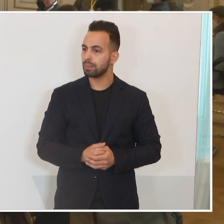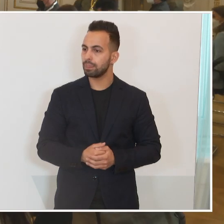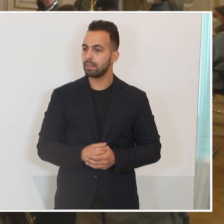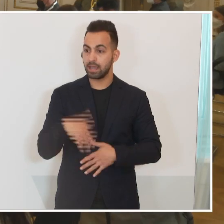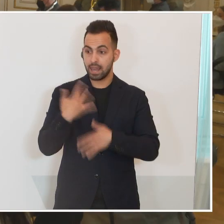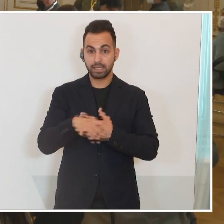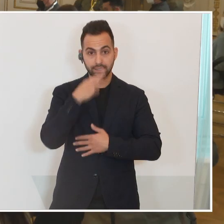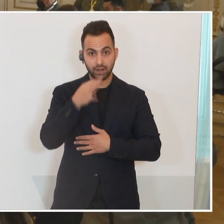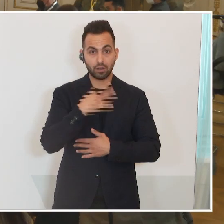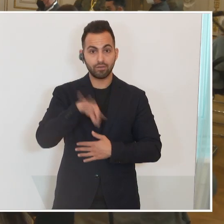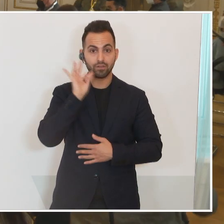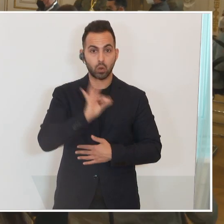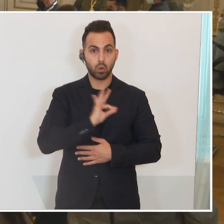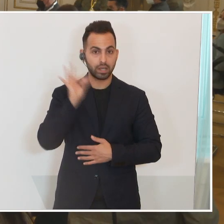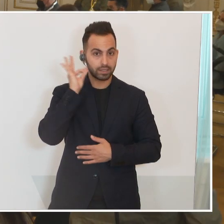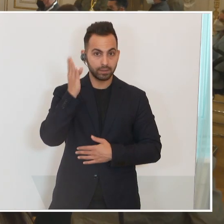Dankeschön. Letzte Frage, Frau Kollegin.